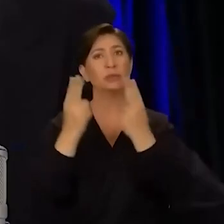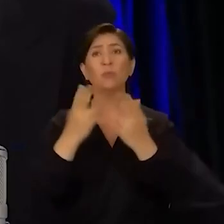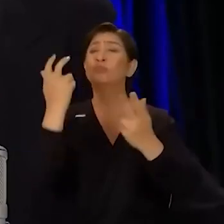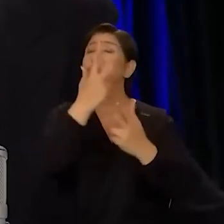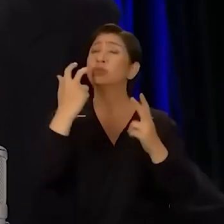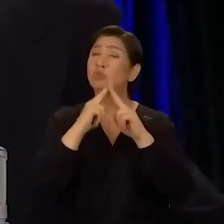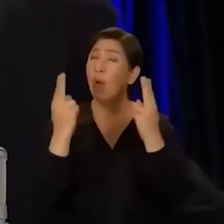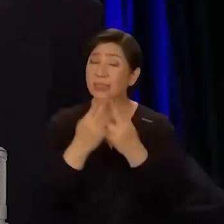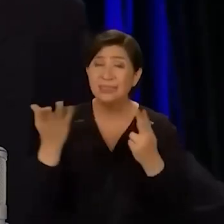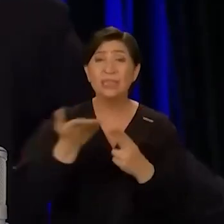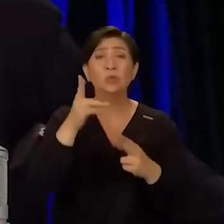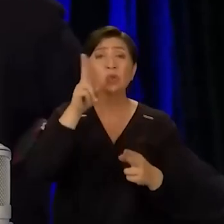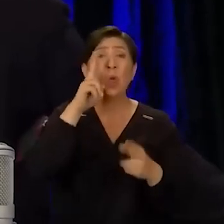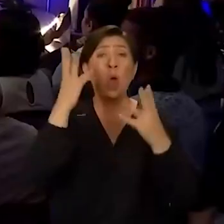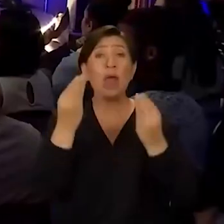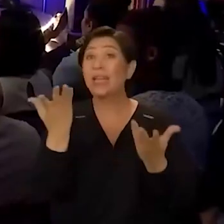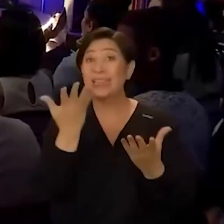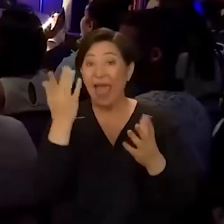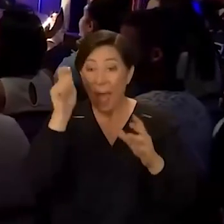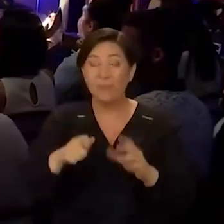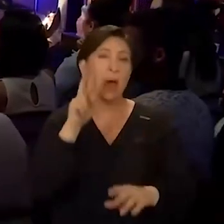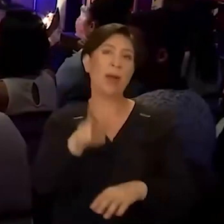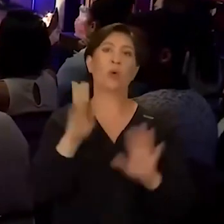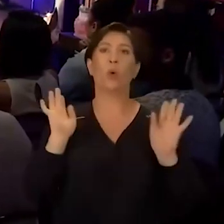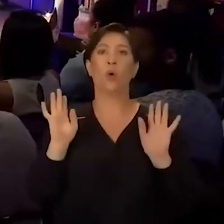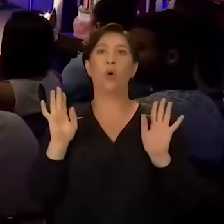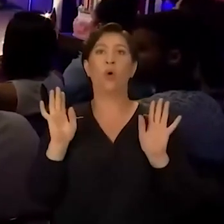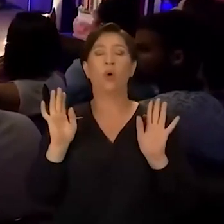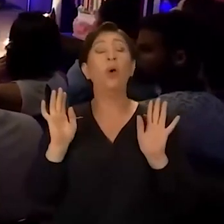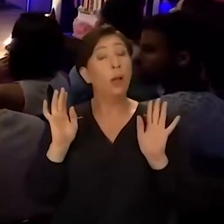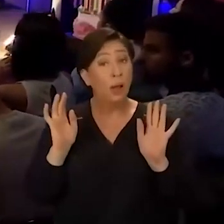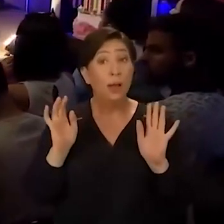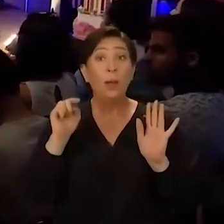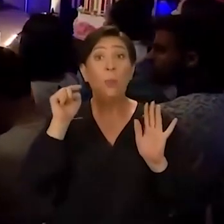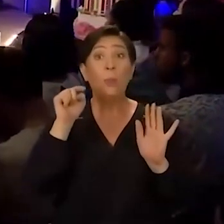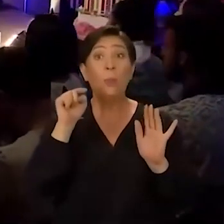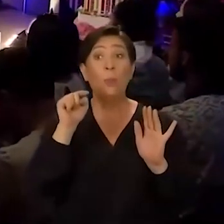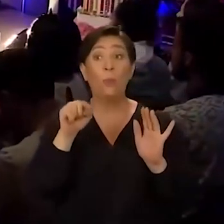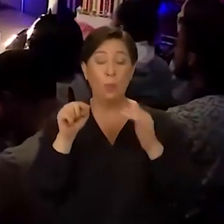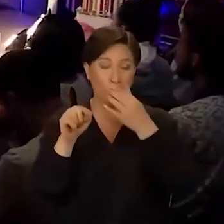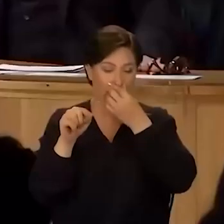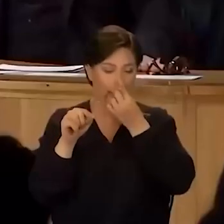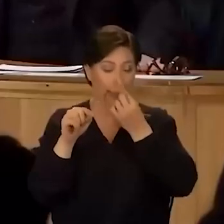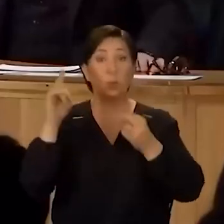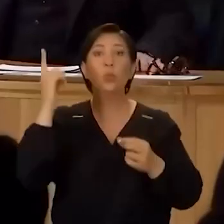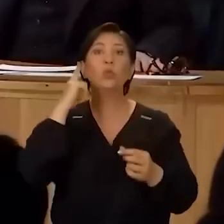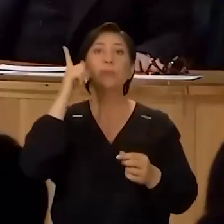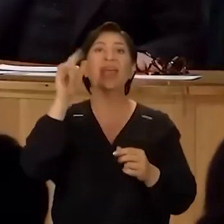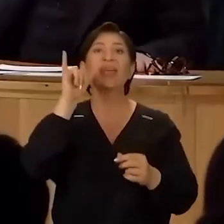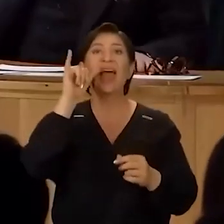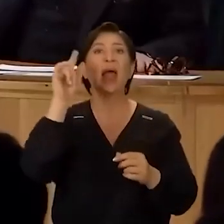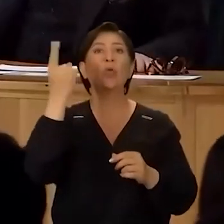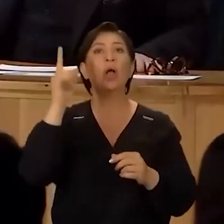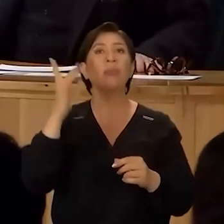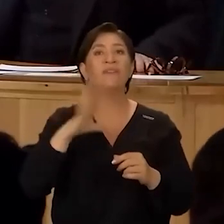bir müzik dünyası zaten son olarak ne ürettiğine bakıyor. Yani bu ünlü bir İtalyan yönetmen var.